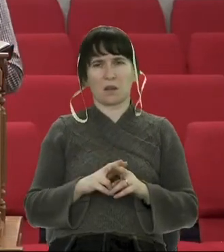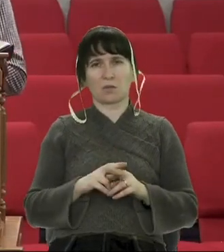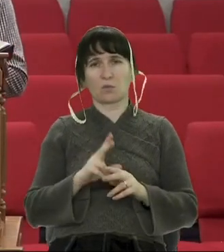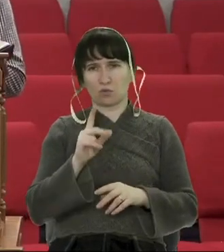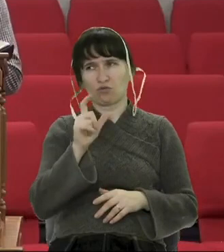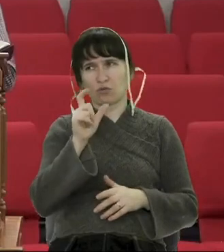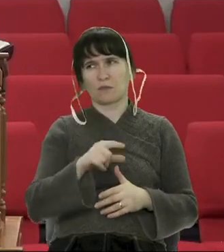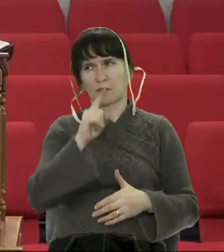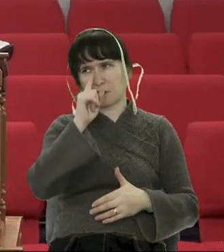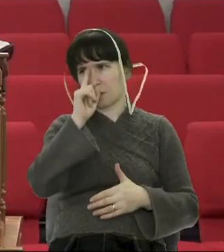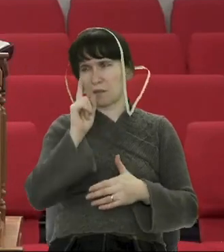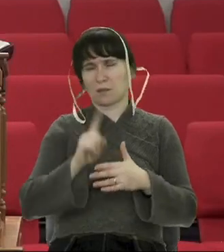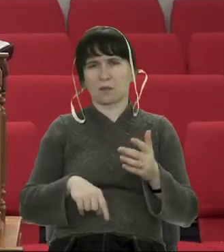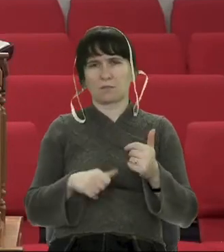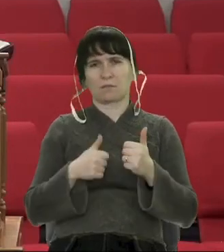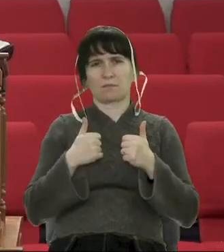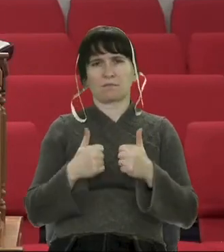спиною.